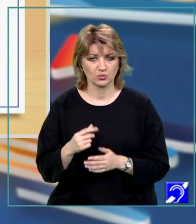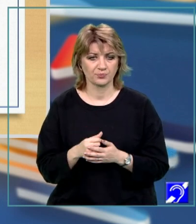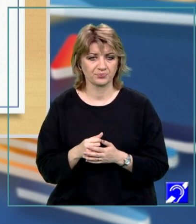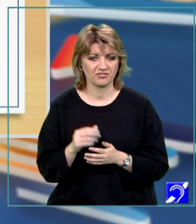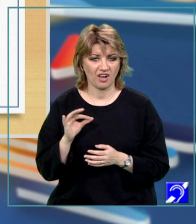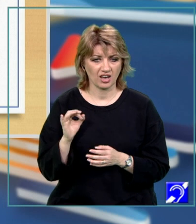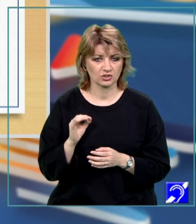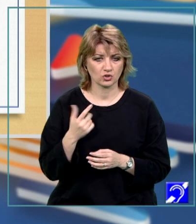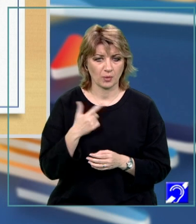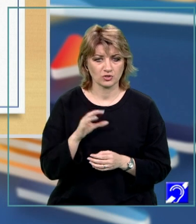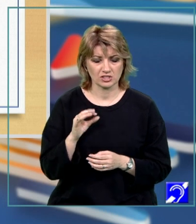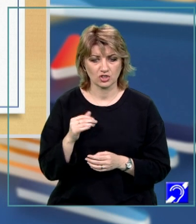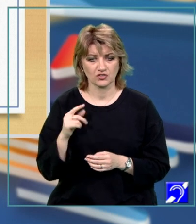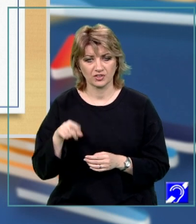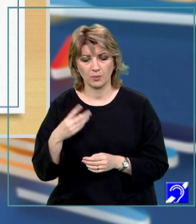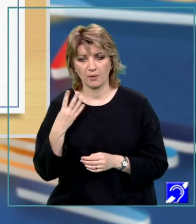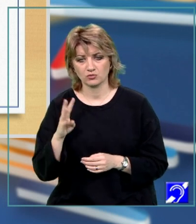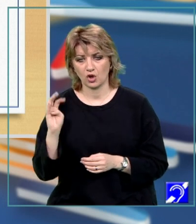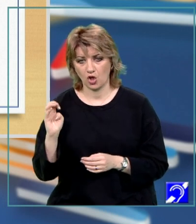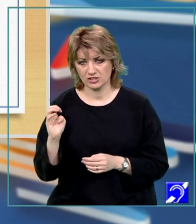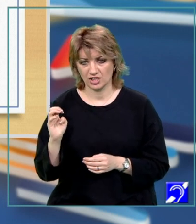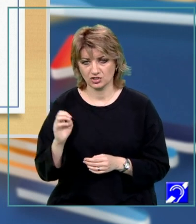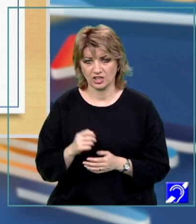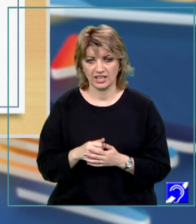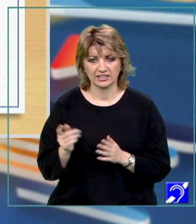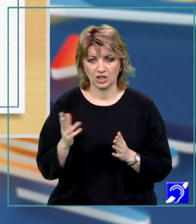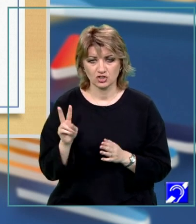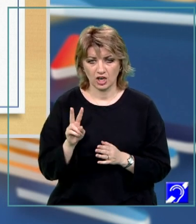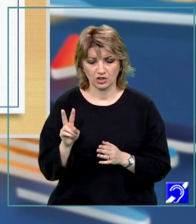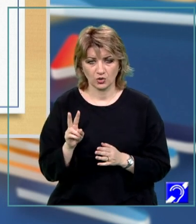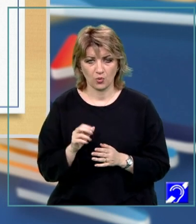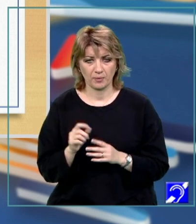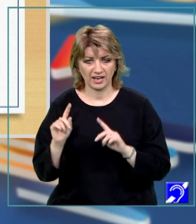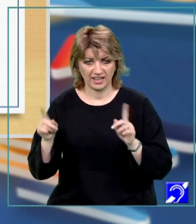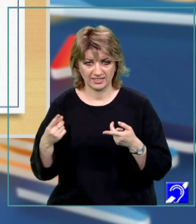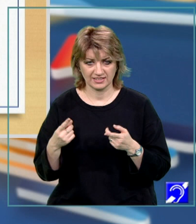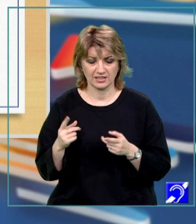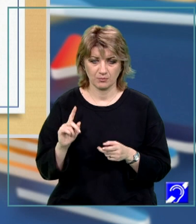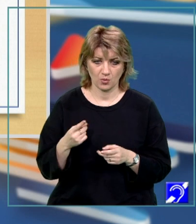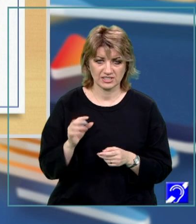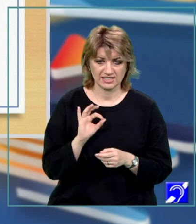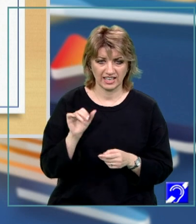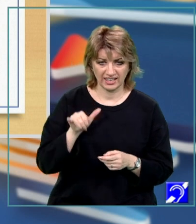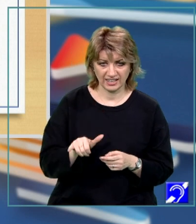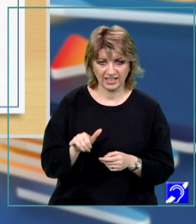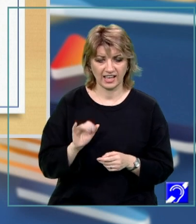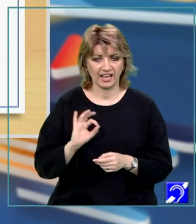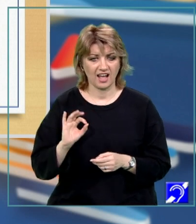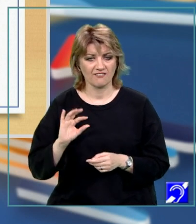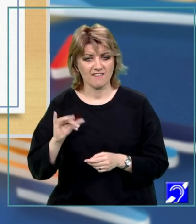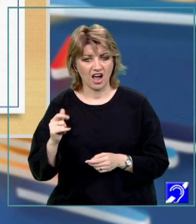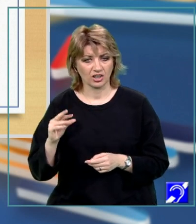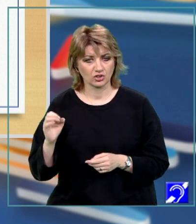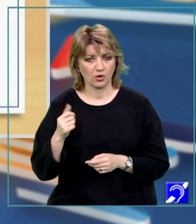750,490 între cele două parantezi. Sau pot scrie y egal cu factor de